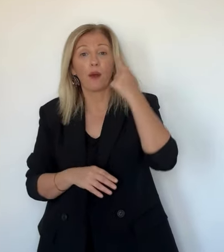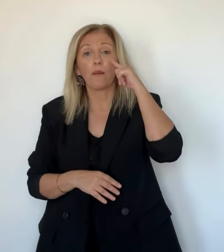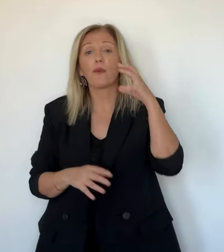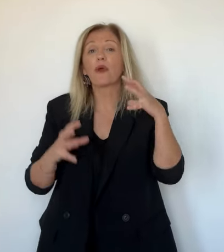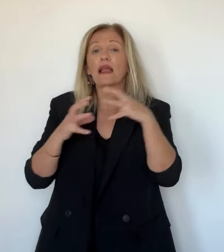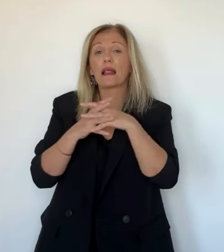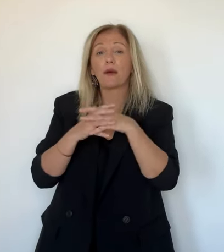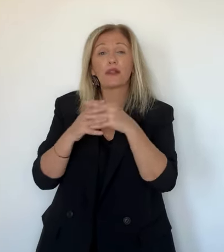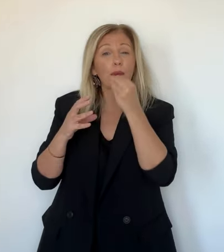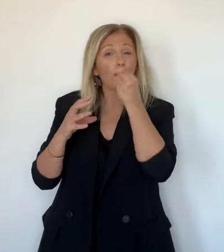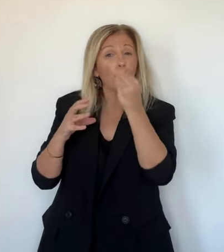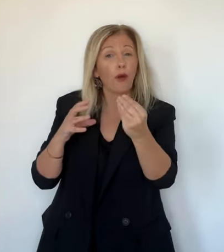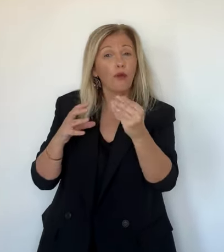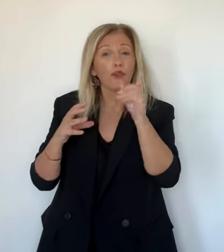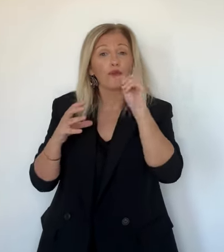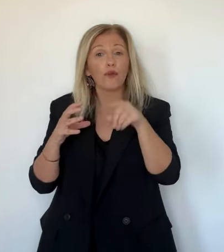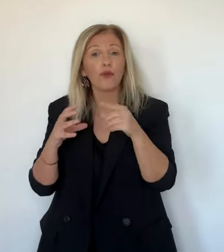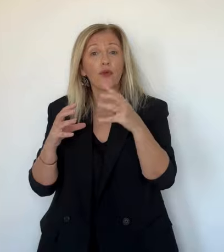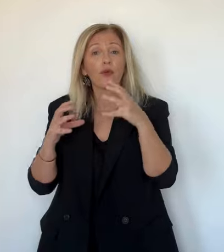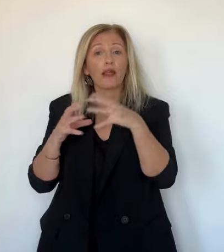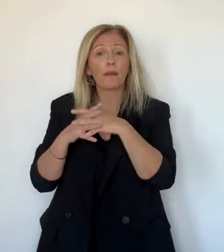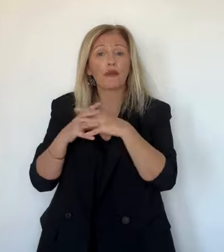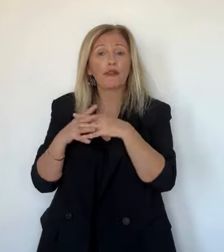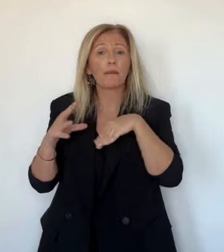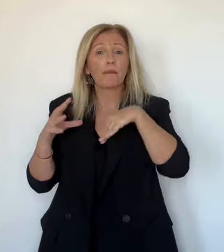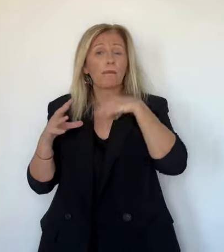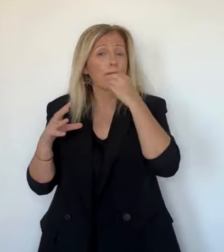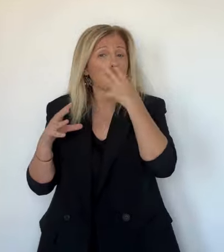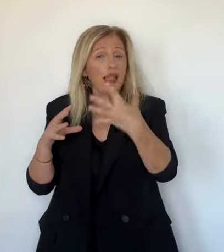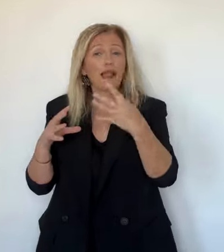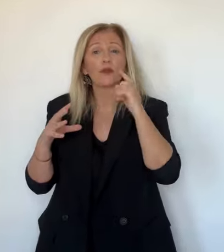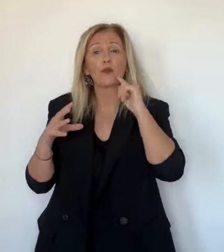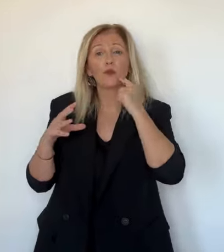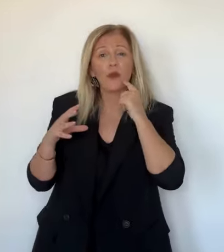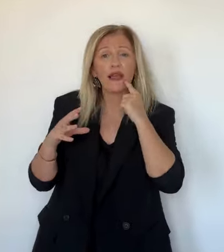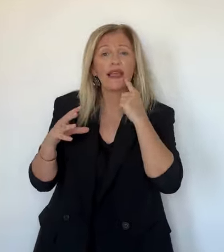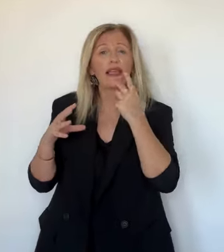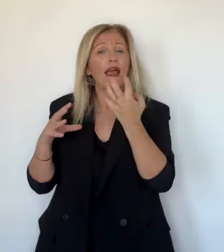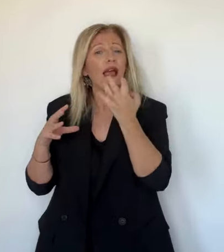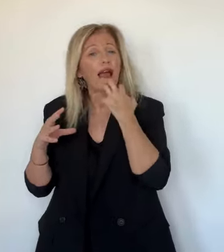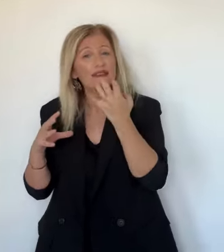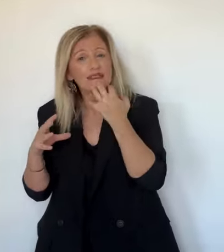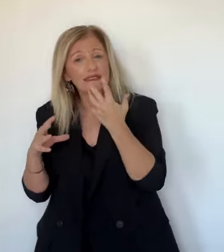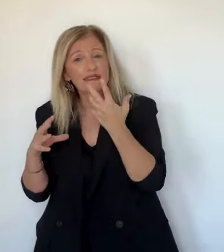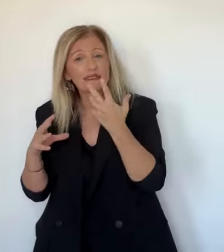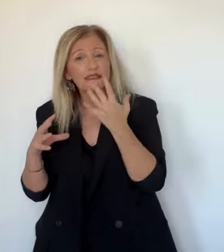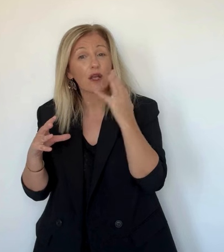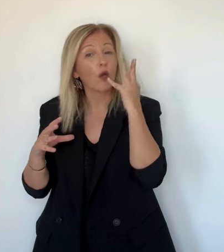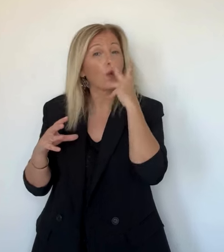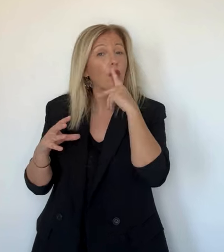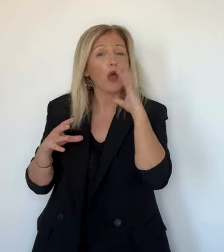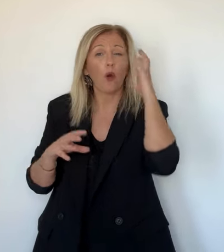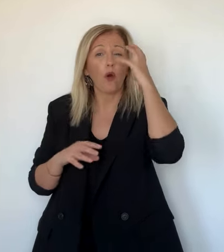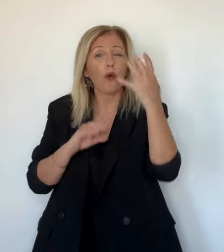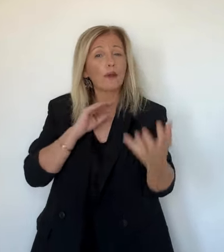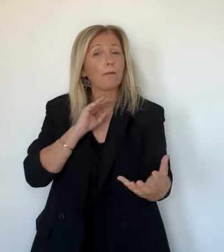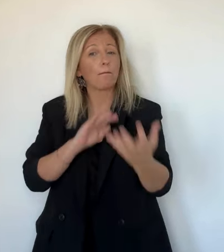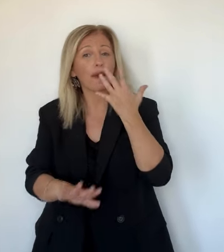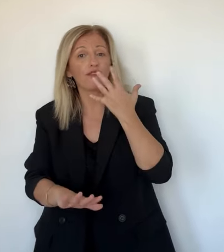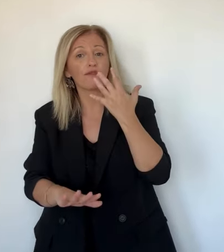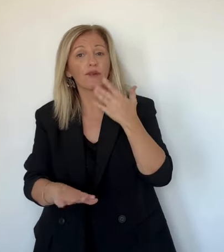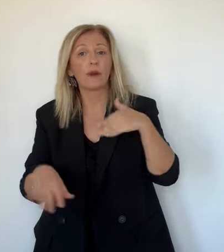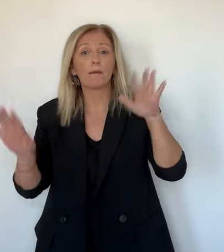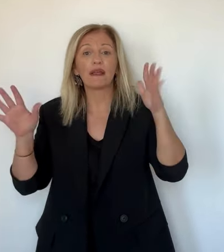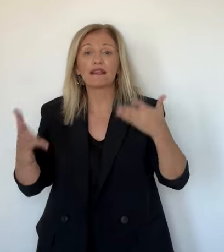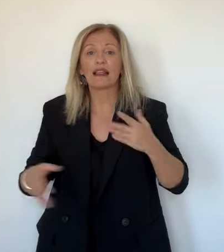et acidité parfaite et une peau bien orangée. Une coloration qui s'est faite attendre. Pourquoi elle est encore assez verte